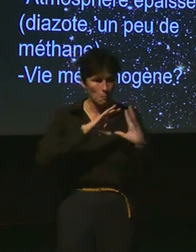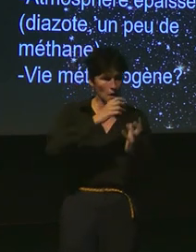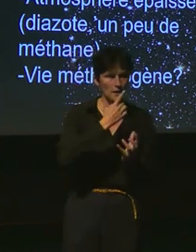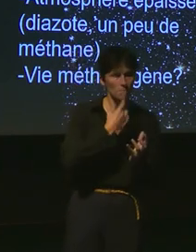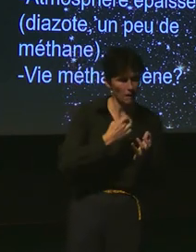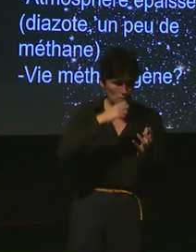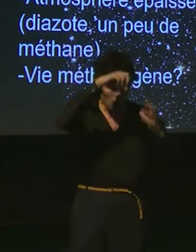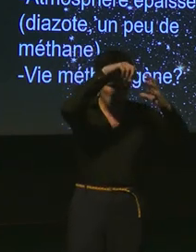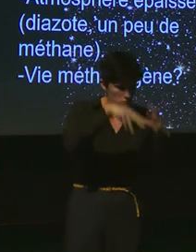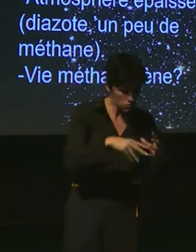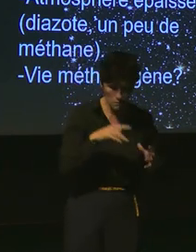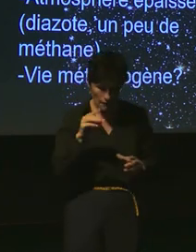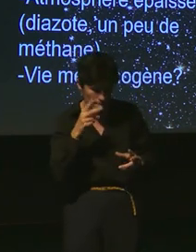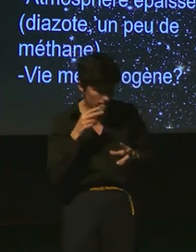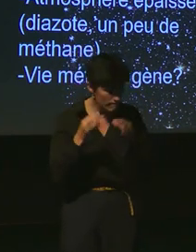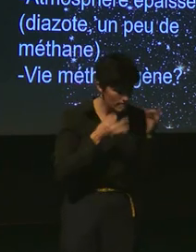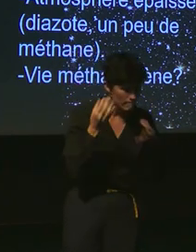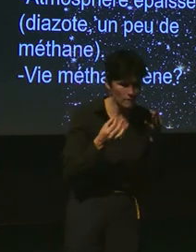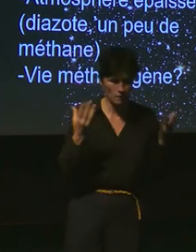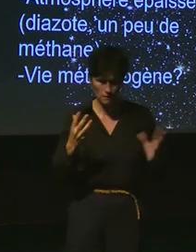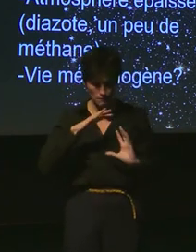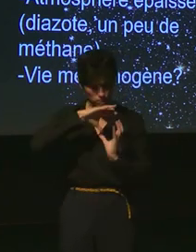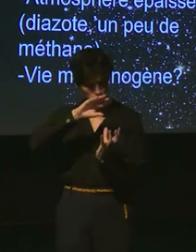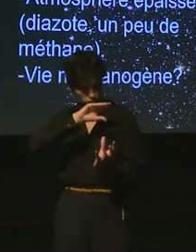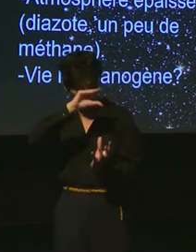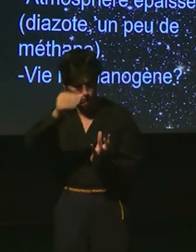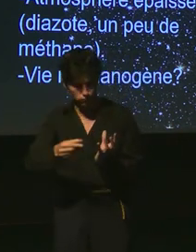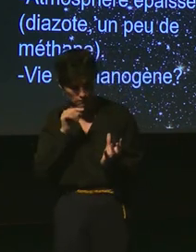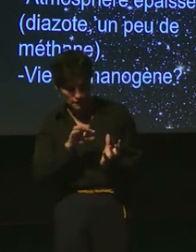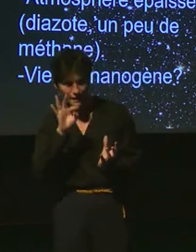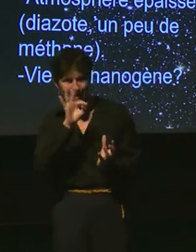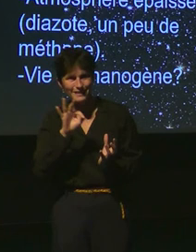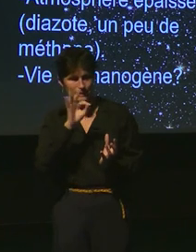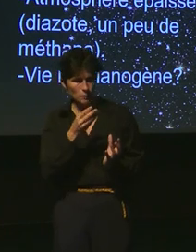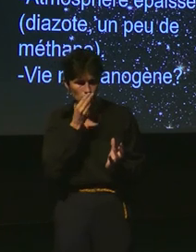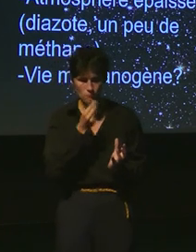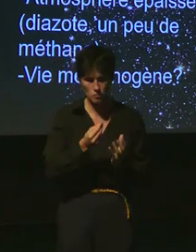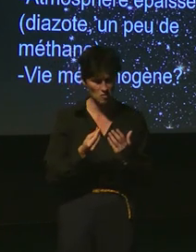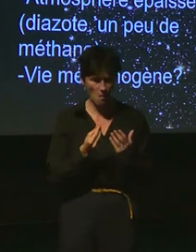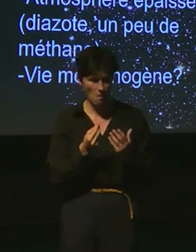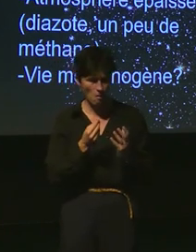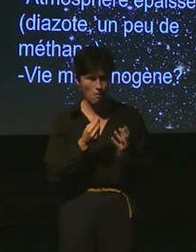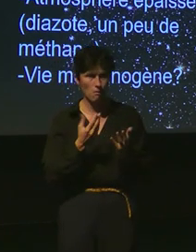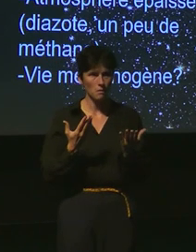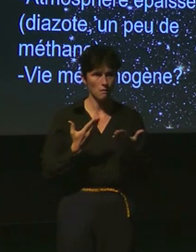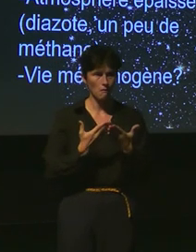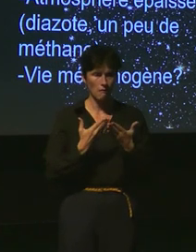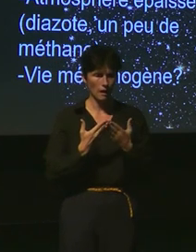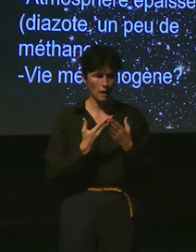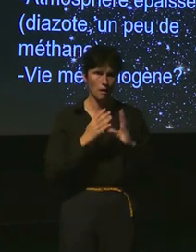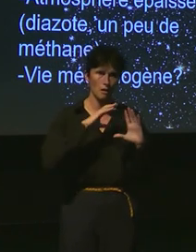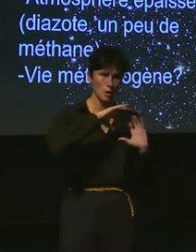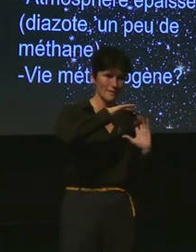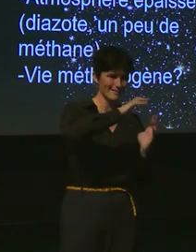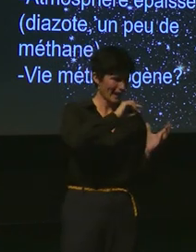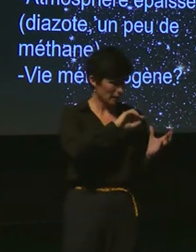l'idée dont elle écrit que l'environnement de Titan représente pour elle ce qu'il y a de plus près de la sous-préhétique présente